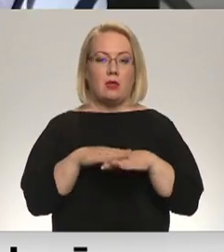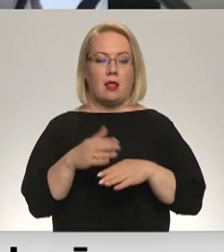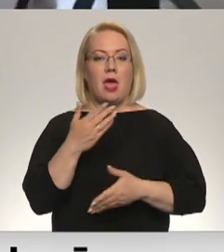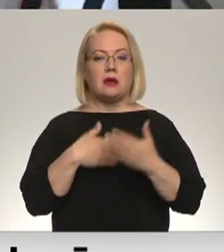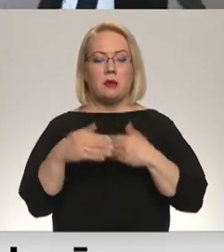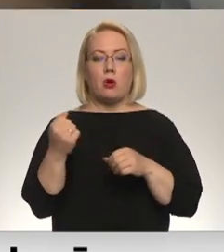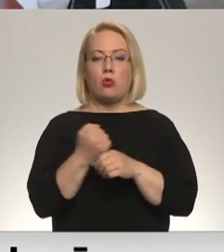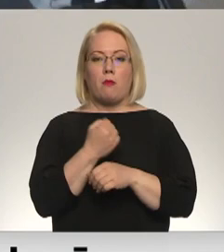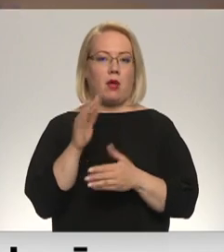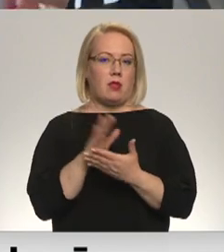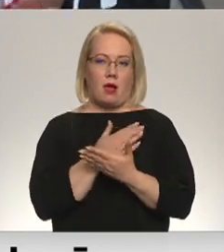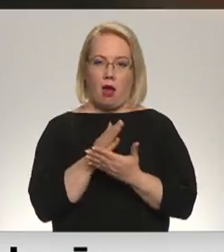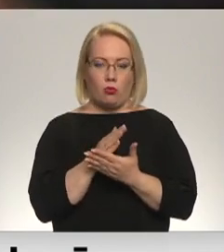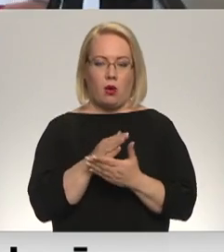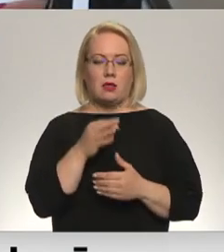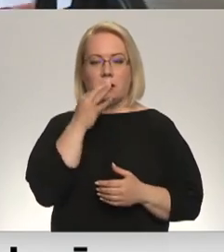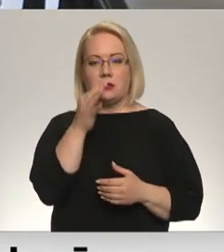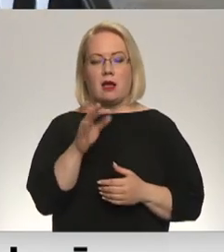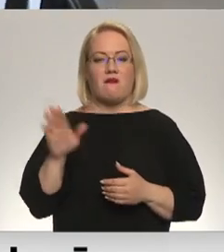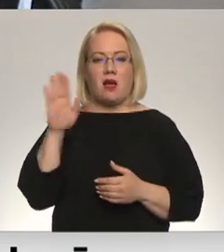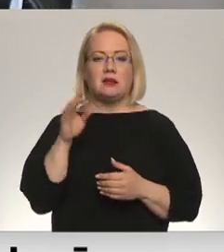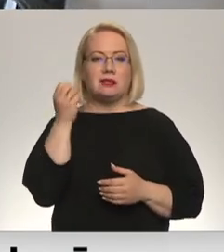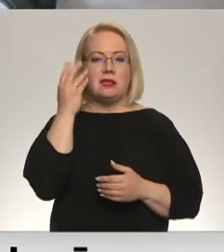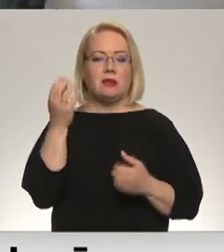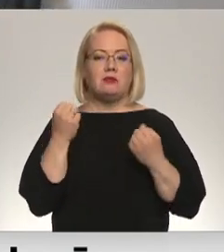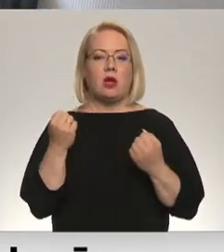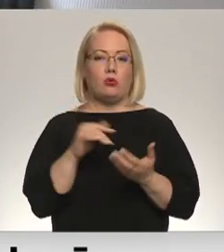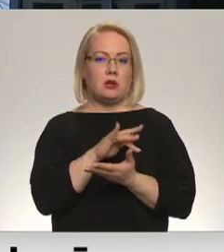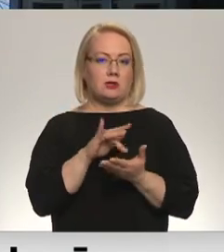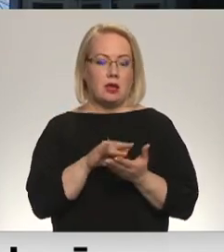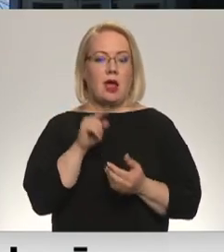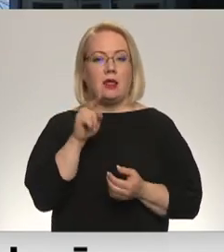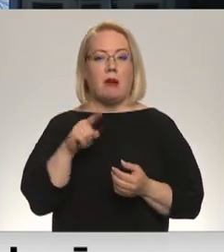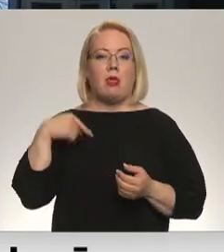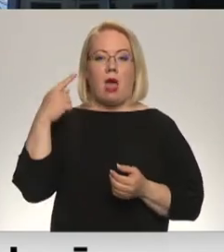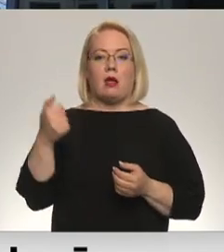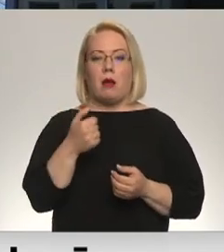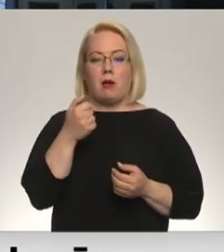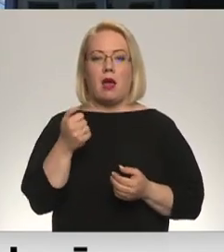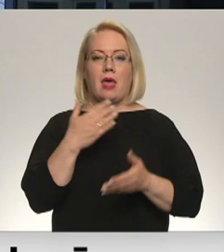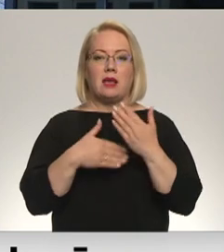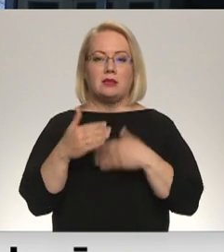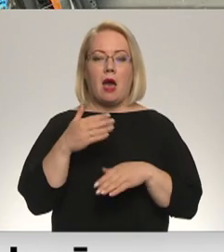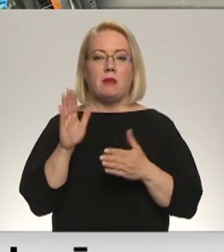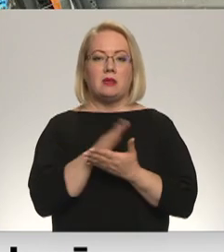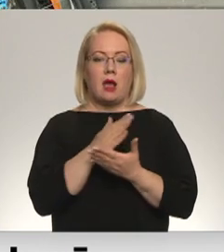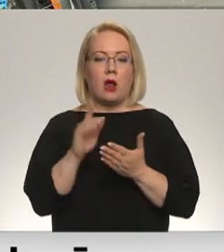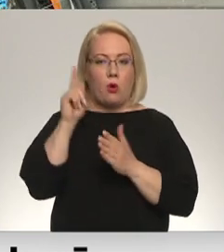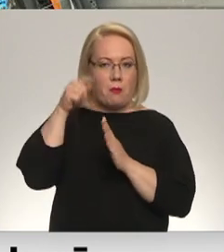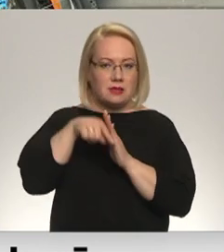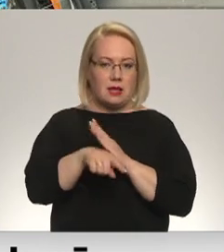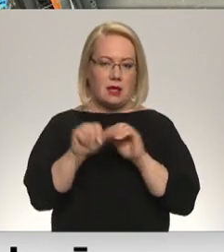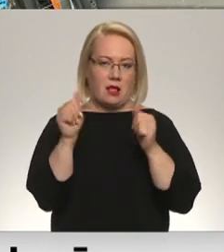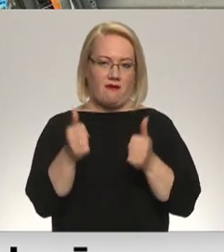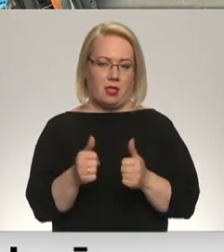šodien tomēr nav pildījuši. Norāda Valsts izglītības satoru centrā. Viņiem nākamgad būs jāpilda eksāmena padziļinātā versija. Dāvids